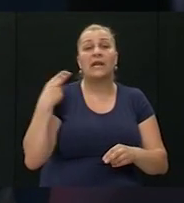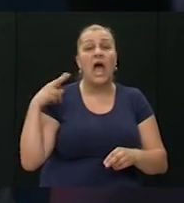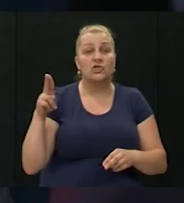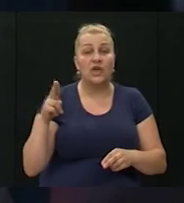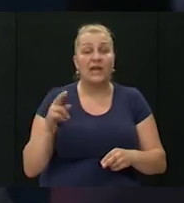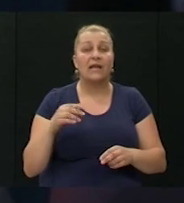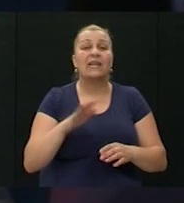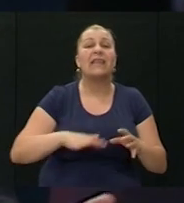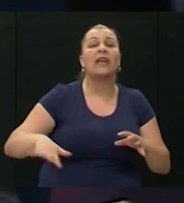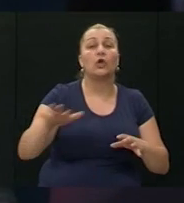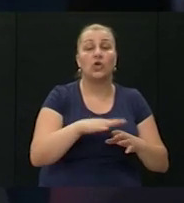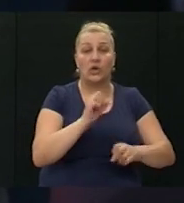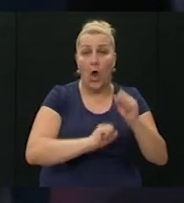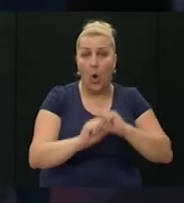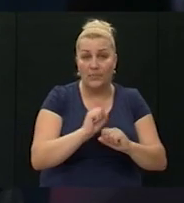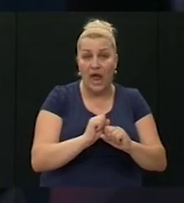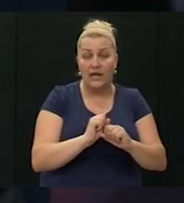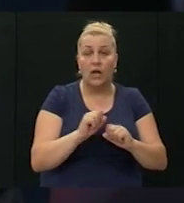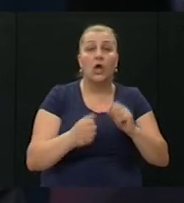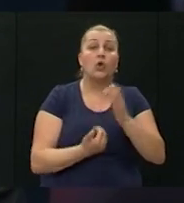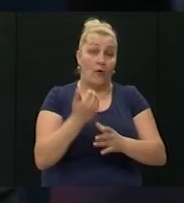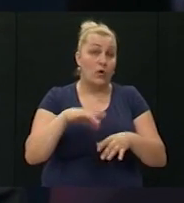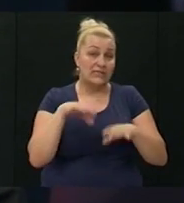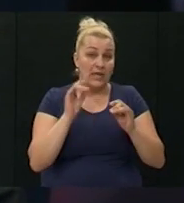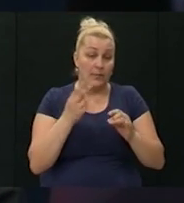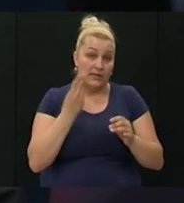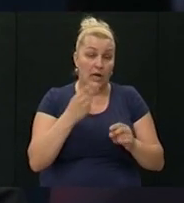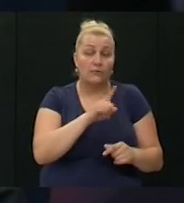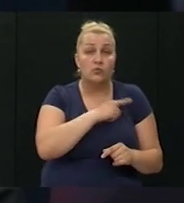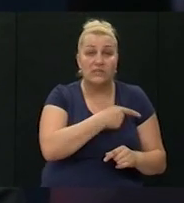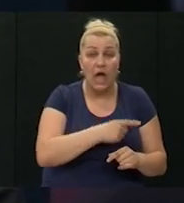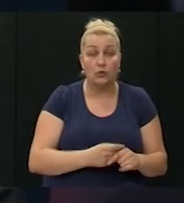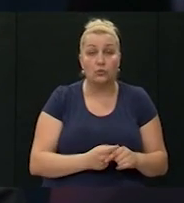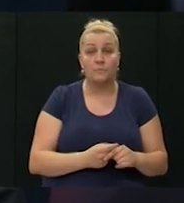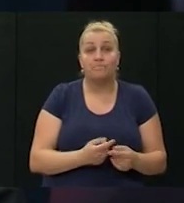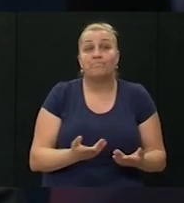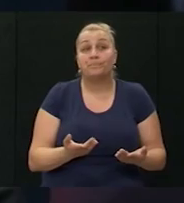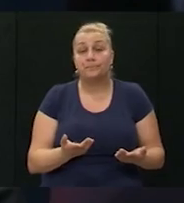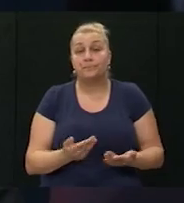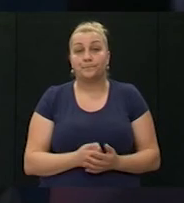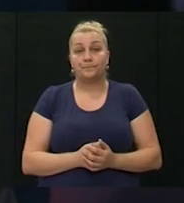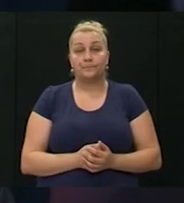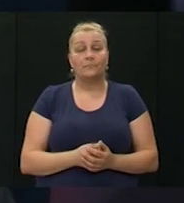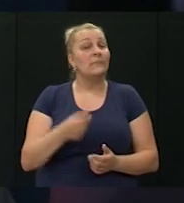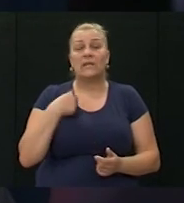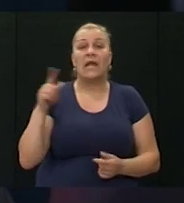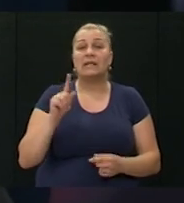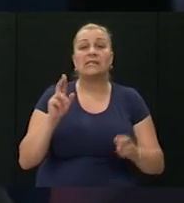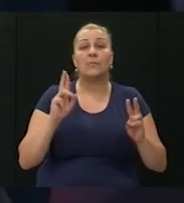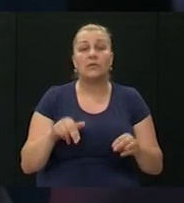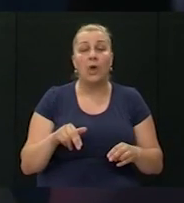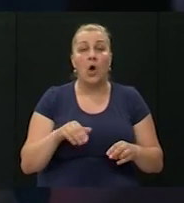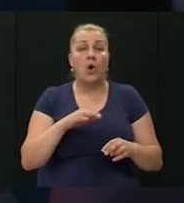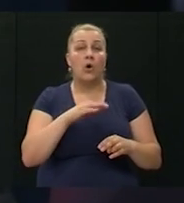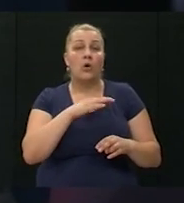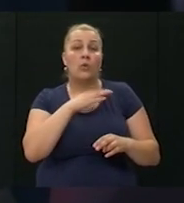načelnikom teritorijalne obrane, mislim da se takva funkcija zvala, mnogo izabranim normalno u Zadru. Tako da, ja nisam imao